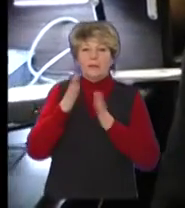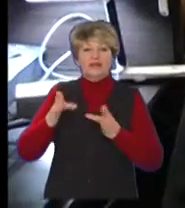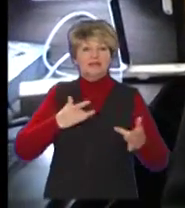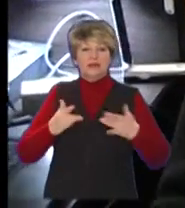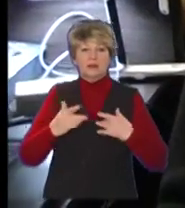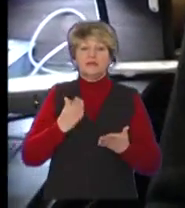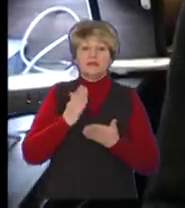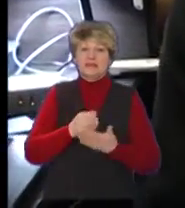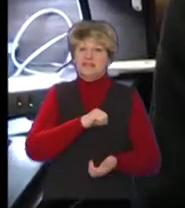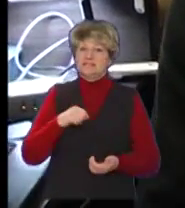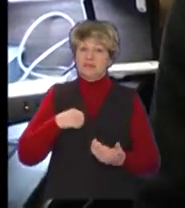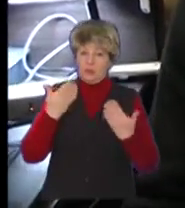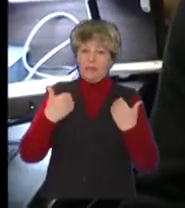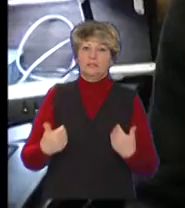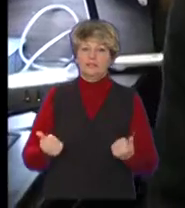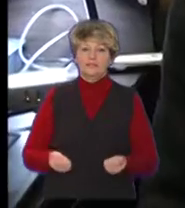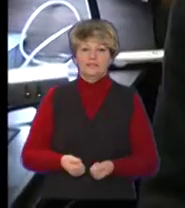елементом театру є вона сама.